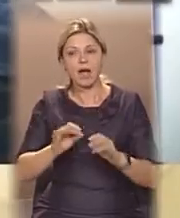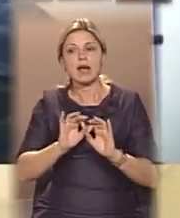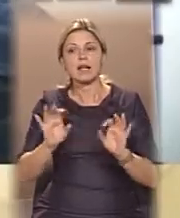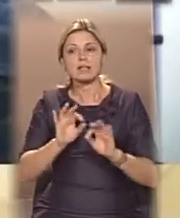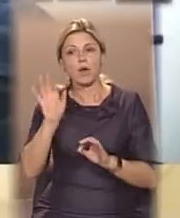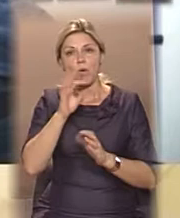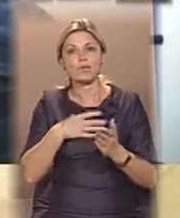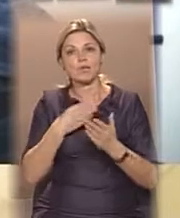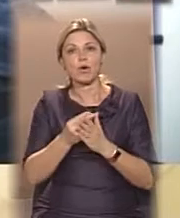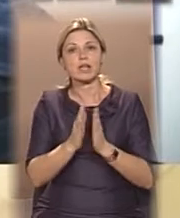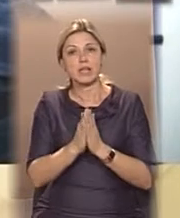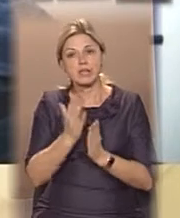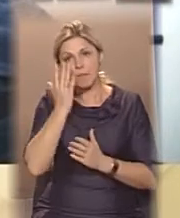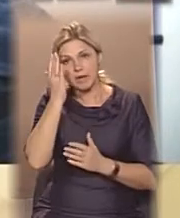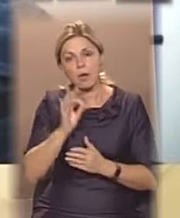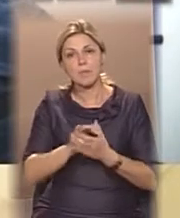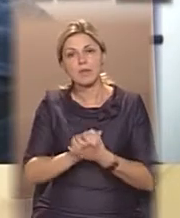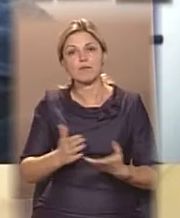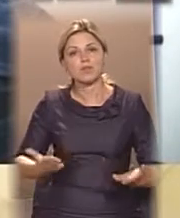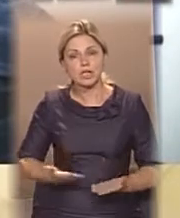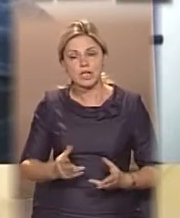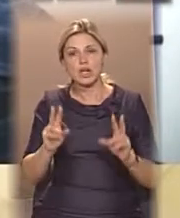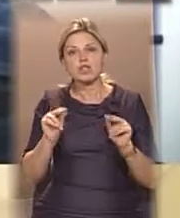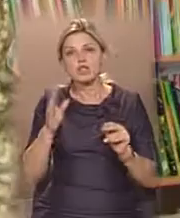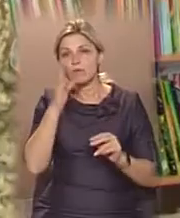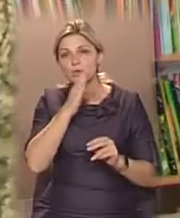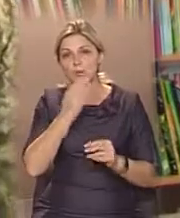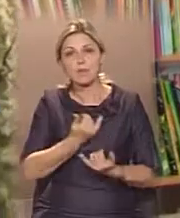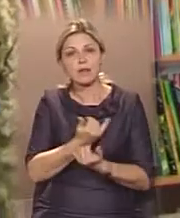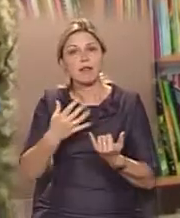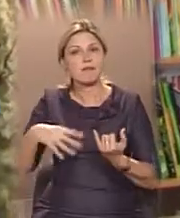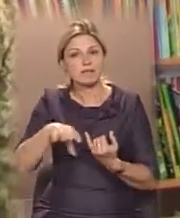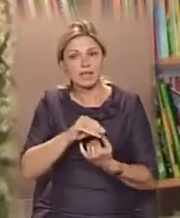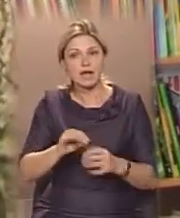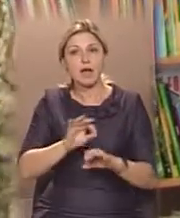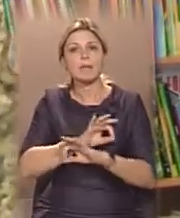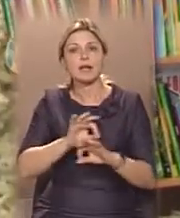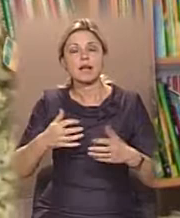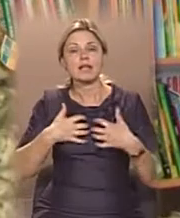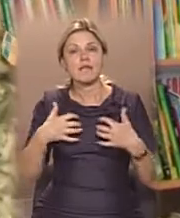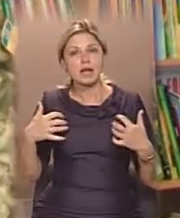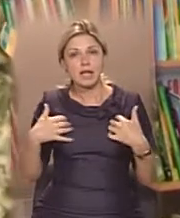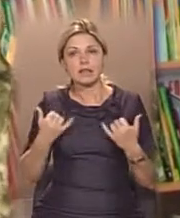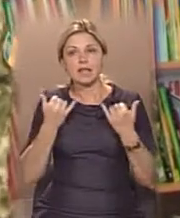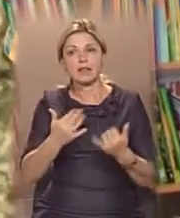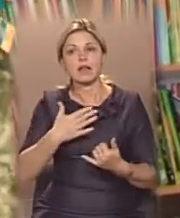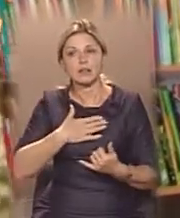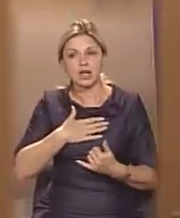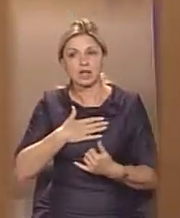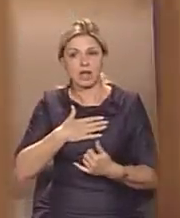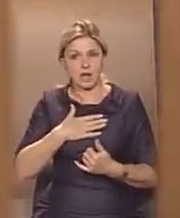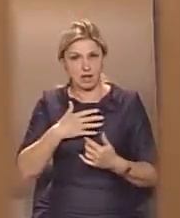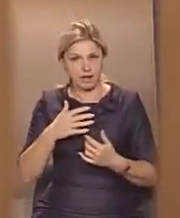книжку, мрію про мирне життя, щасливу долю для всіх. «Прекрасні тварини нашої країни» – перша книга Олексія